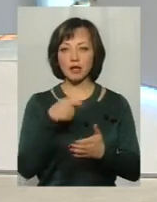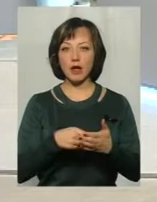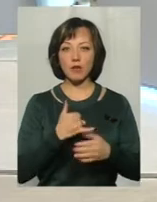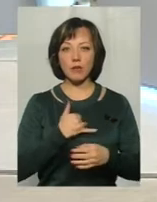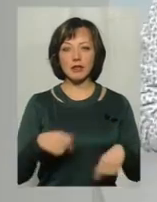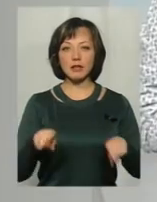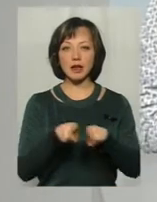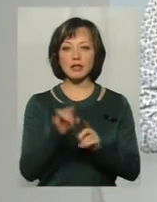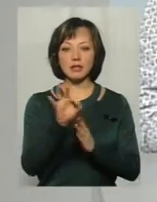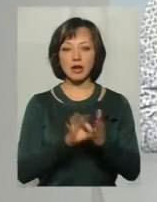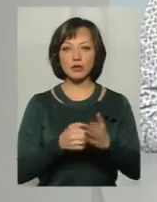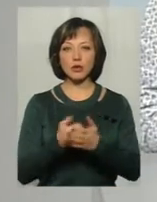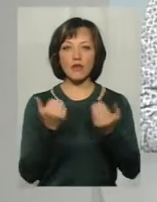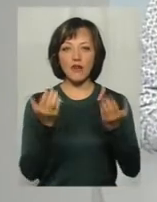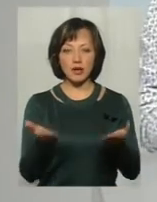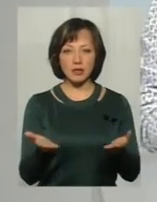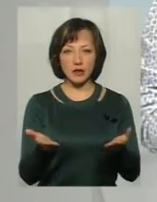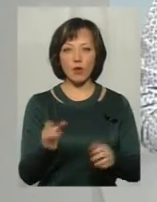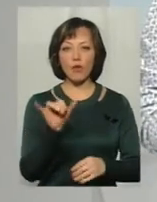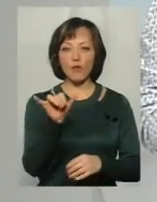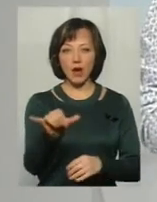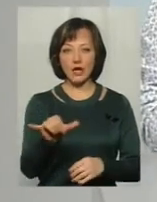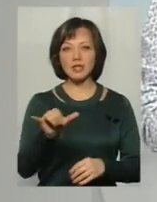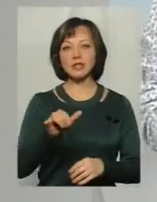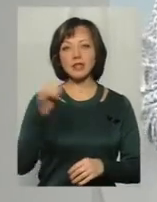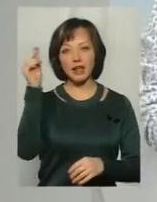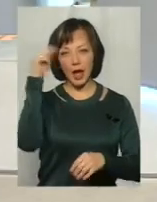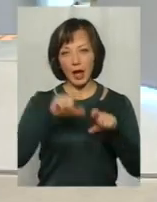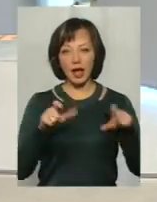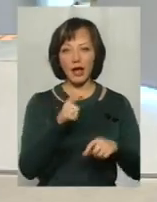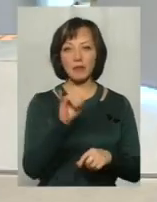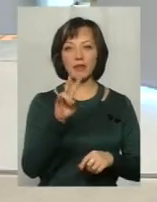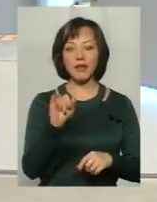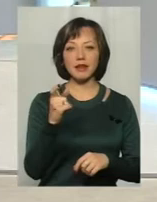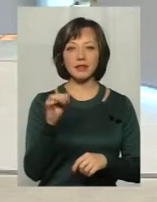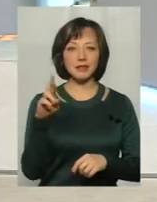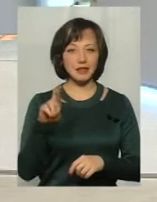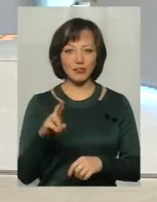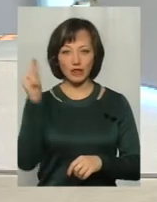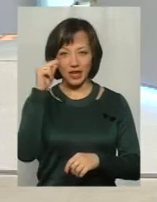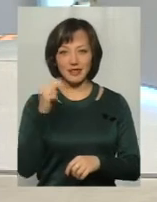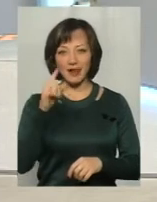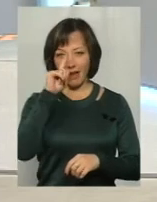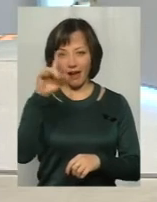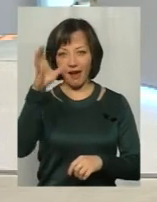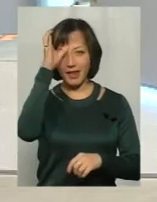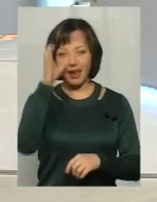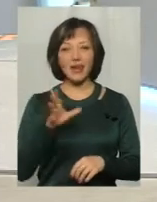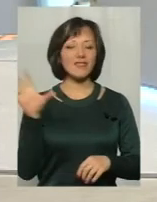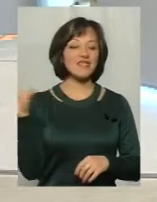мене таке, зразу до вас, пане Святослав, у вашій гімназії вчаться генії? Звичайно, всі генії. А